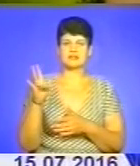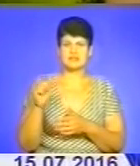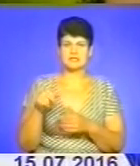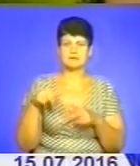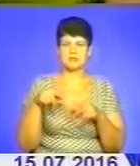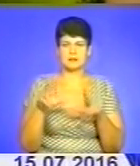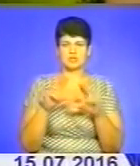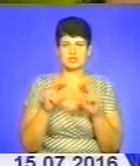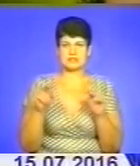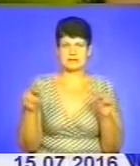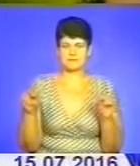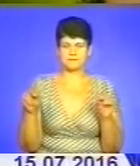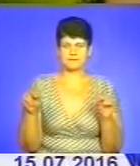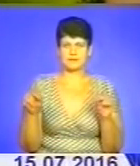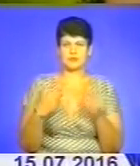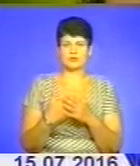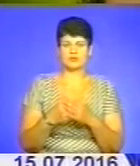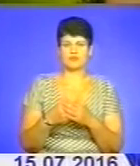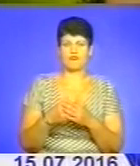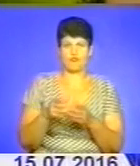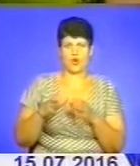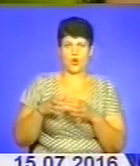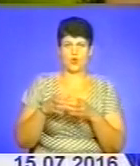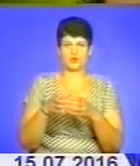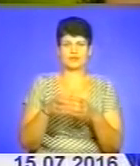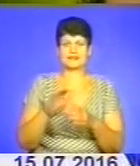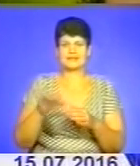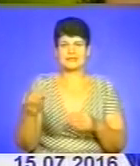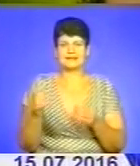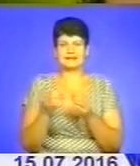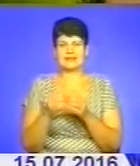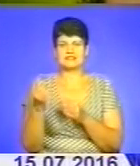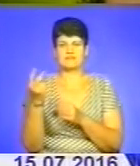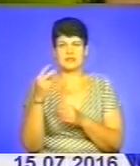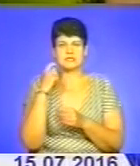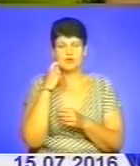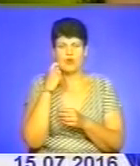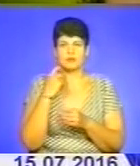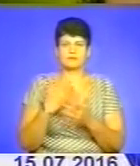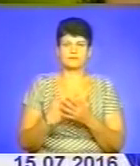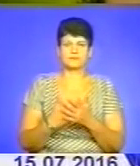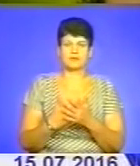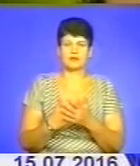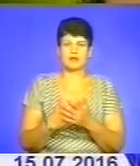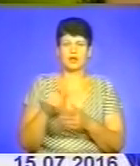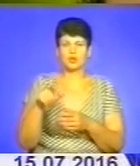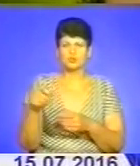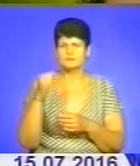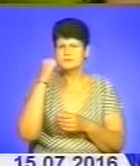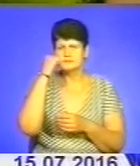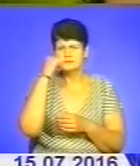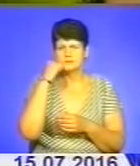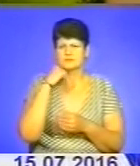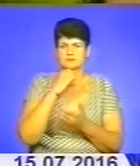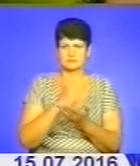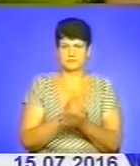щасливо. До речі, у колоні і діти по 10-12 років, і люди вже глибокого похилого віку.